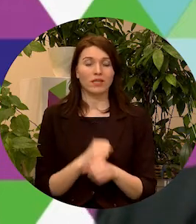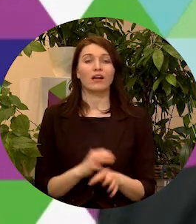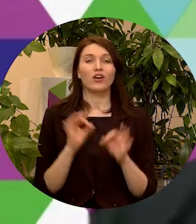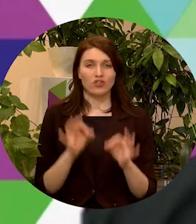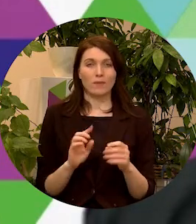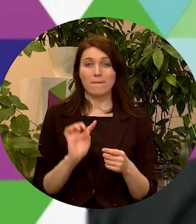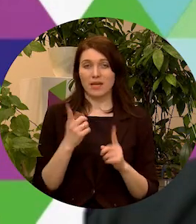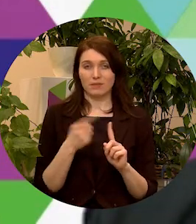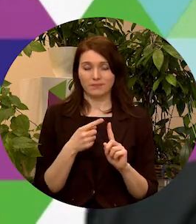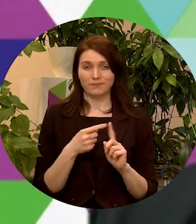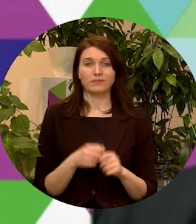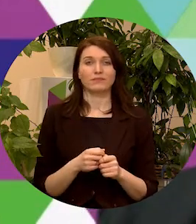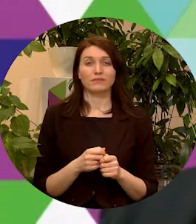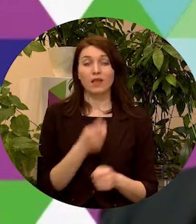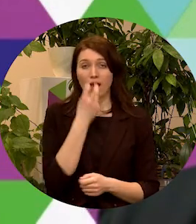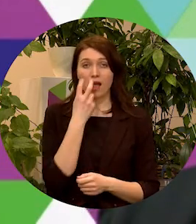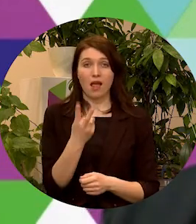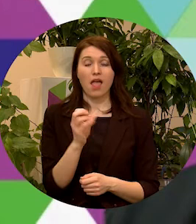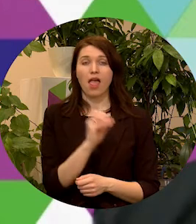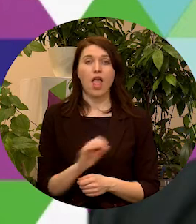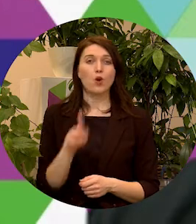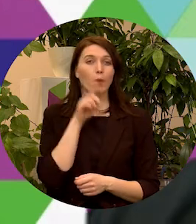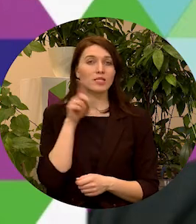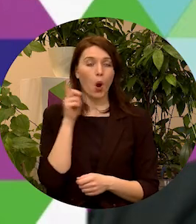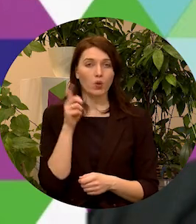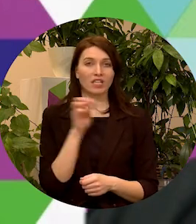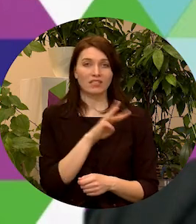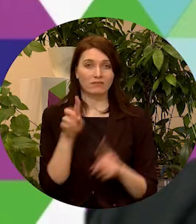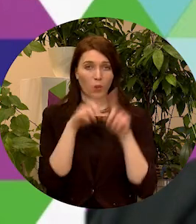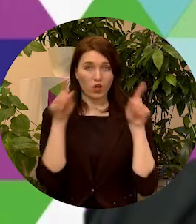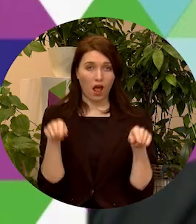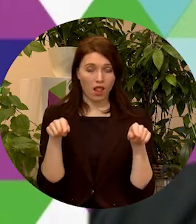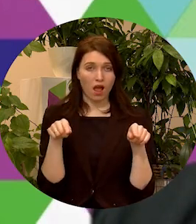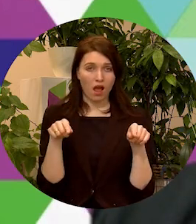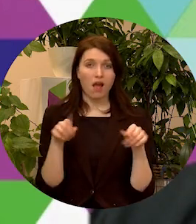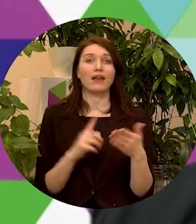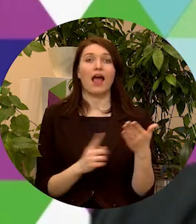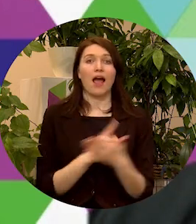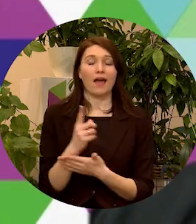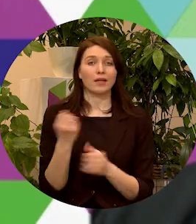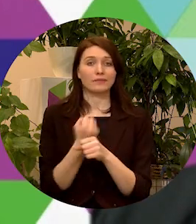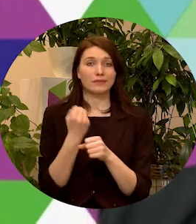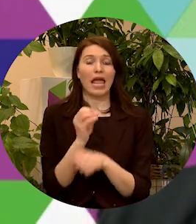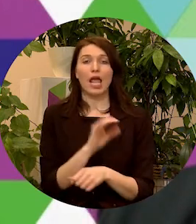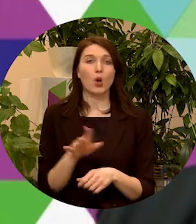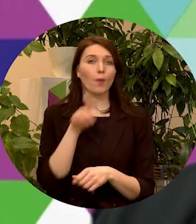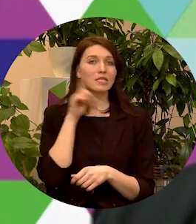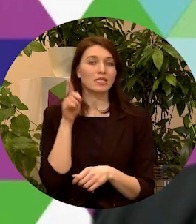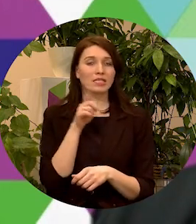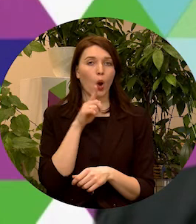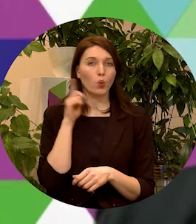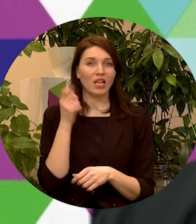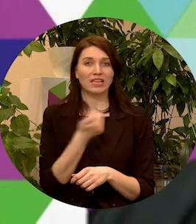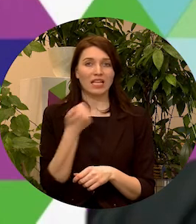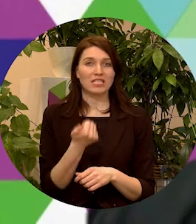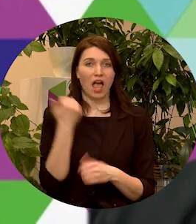pirmais, ieskatīties Eiropas jaunatnes portālā kartē, kas ir izveidota Eiropas jaunatnes